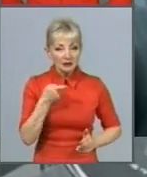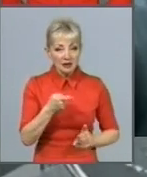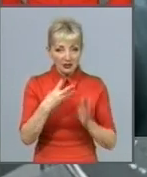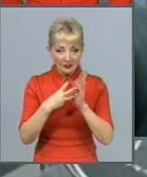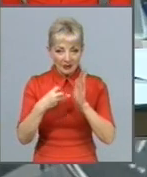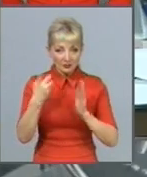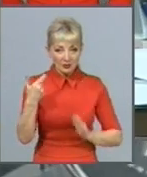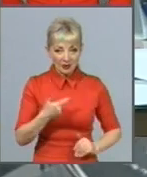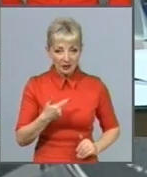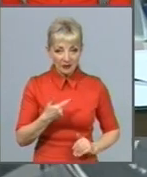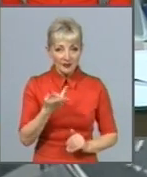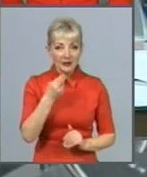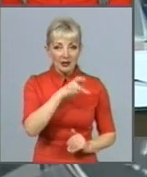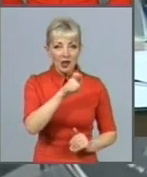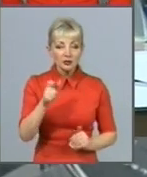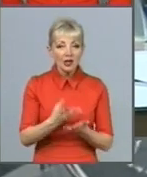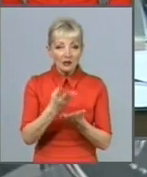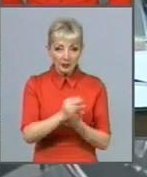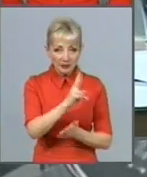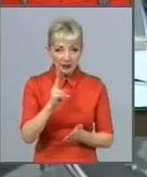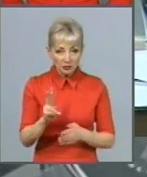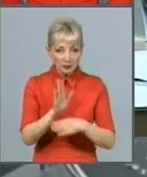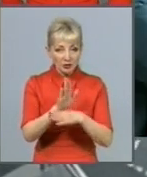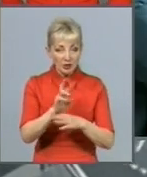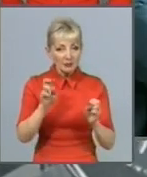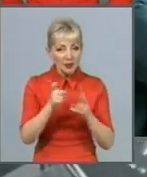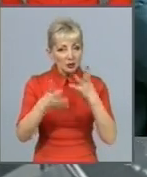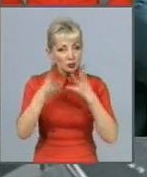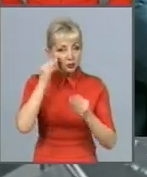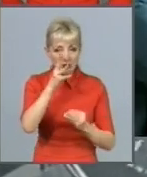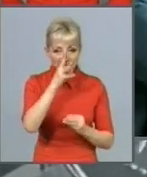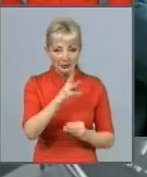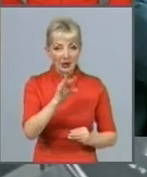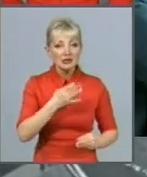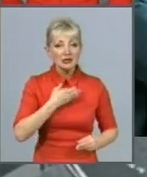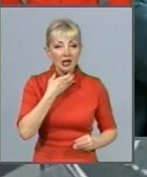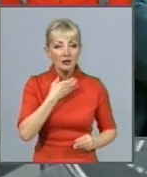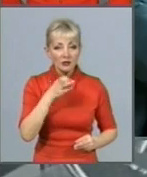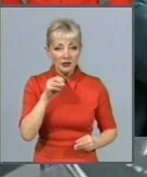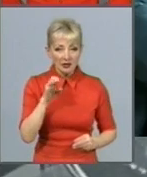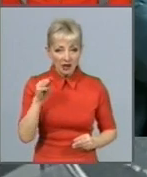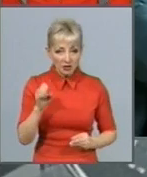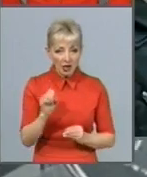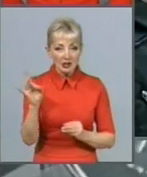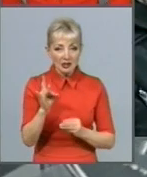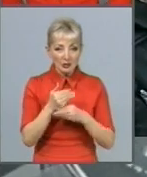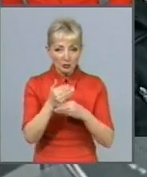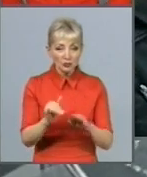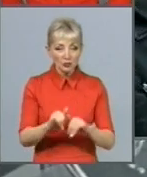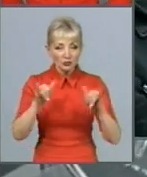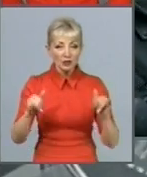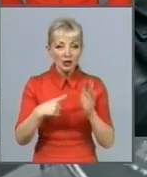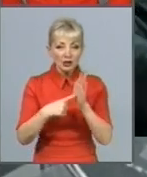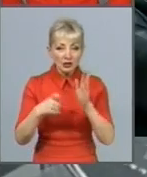Для осіб, виплати яким призначаються без урахування зарплати та страхового стажу, розмір допомоги збільшився з 610 до